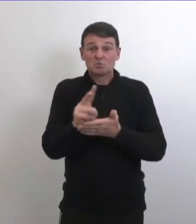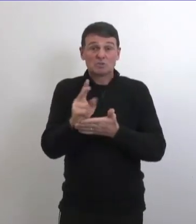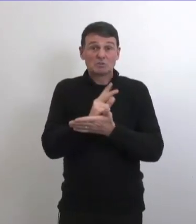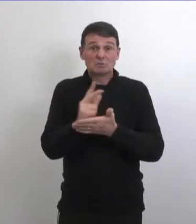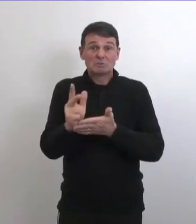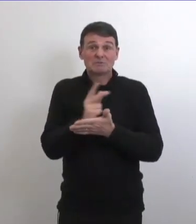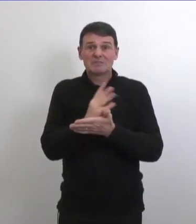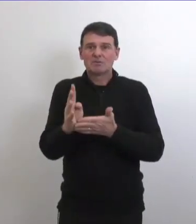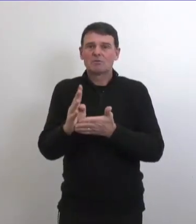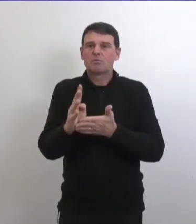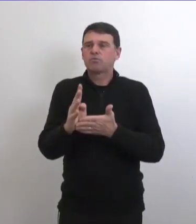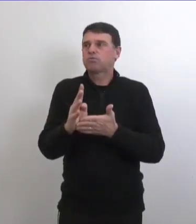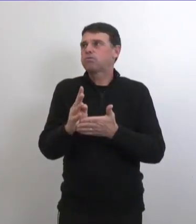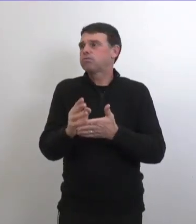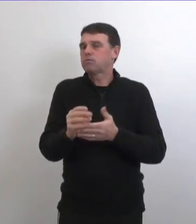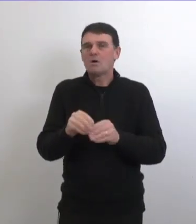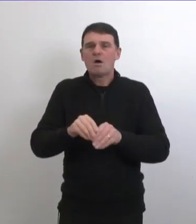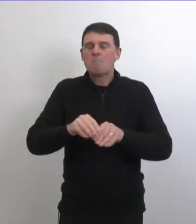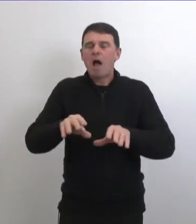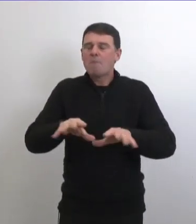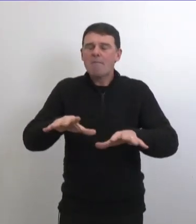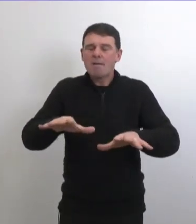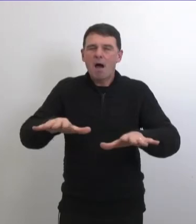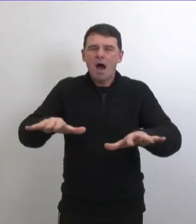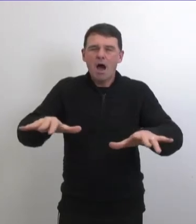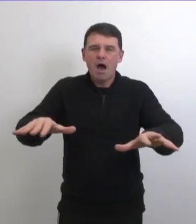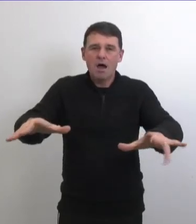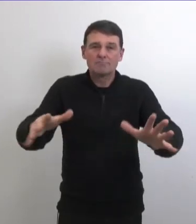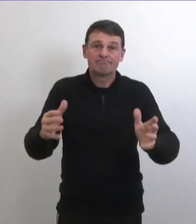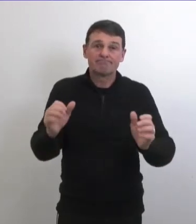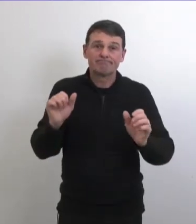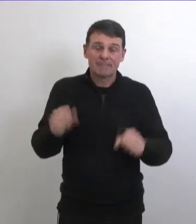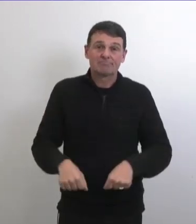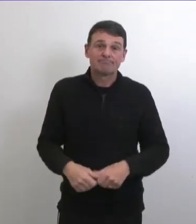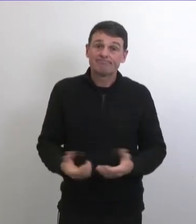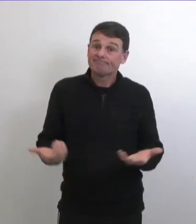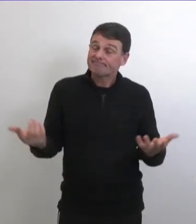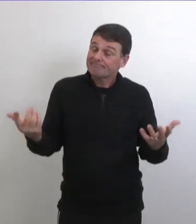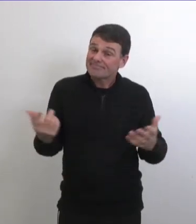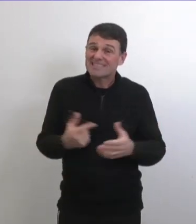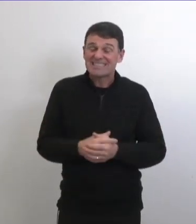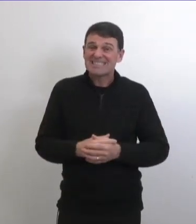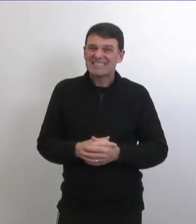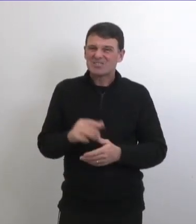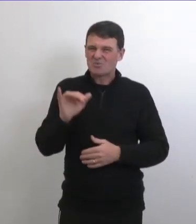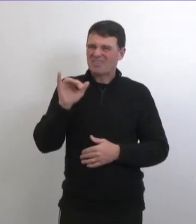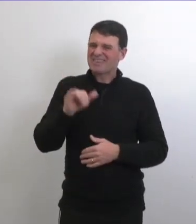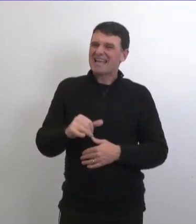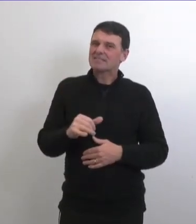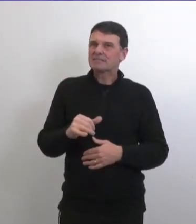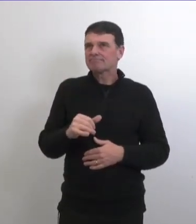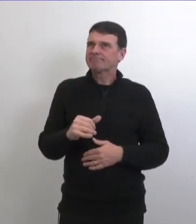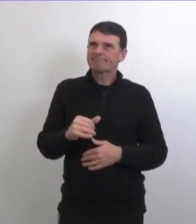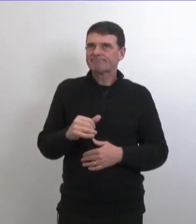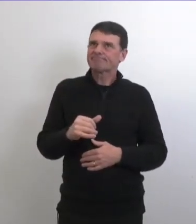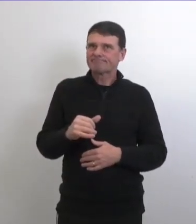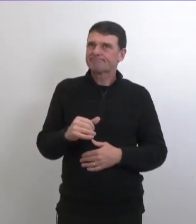alors à l'intérieur de deux à quatre semaines la propagation devient exponentielle dans ces circonstances